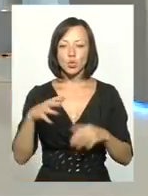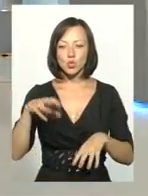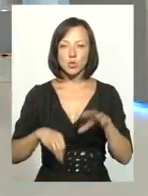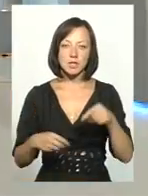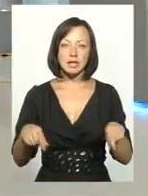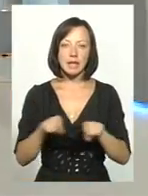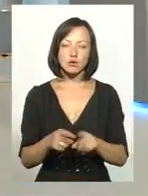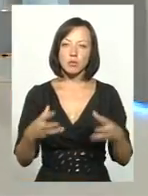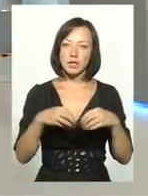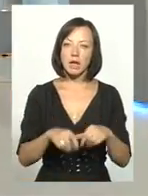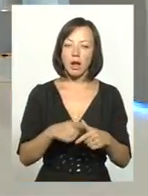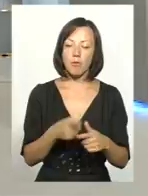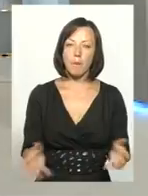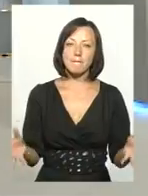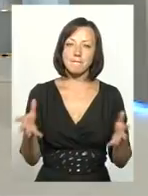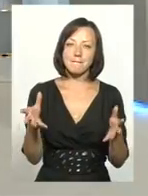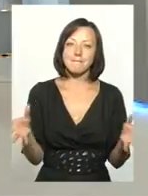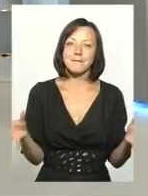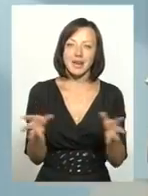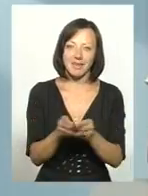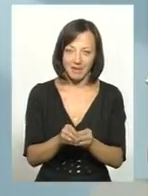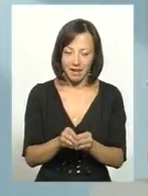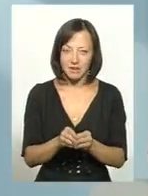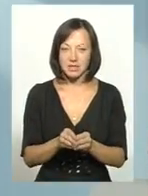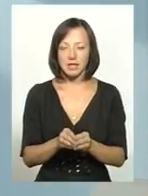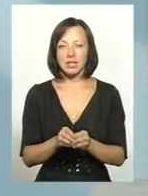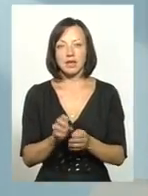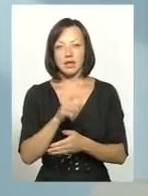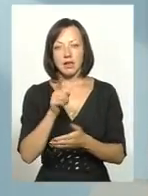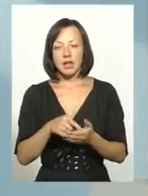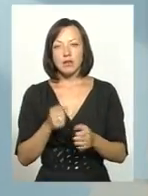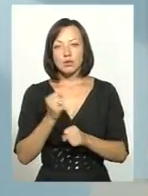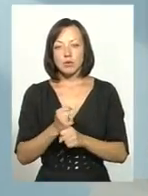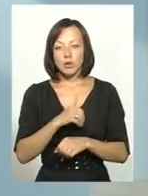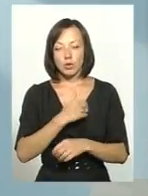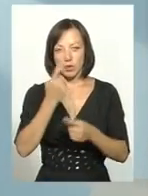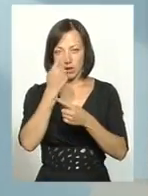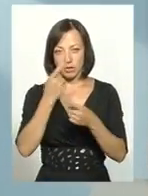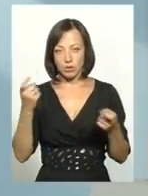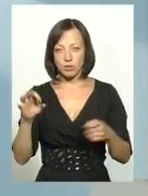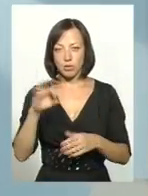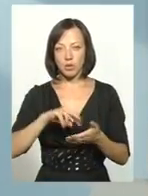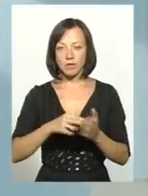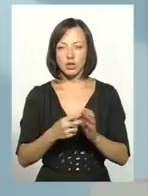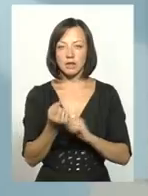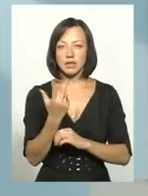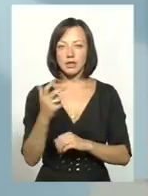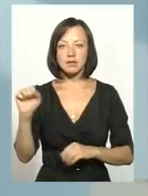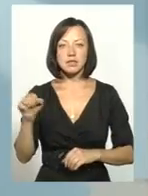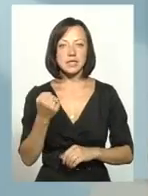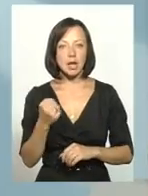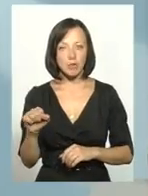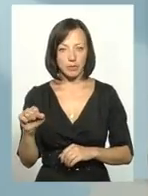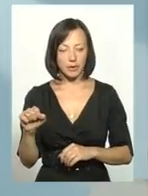теж об'єдналися або приєдналися? Я єдине, що хочу такий зробити анонс в плані навчання 13 серпня